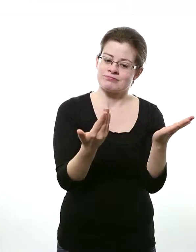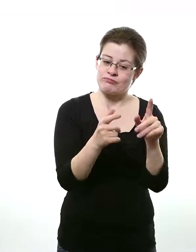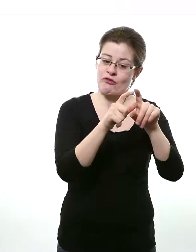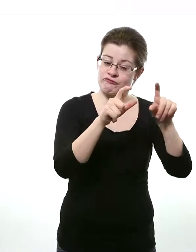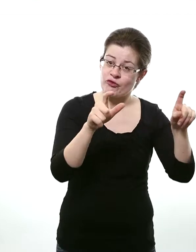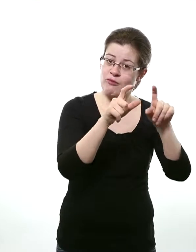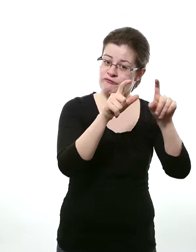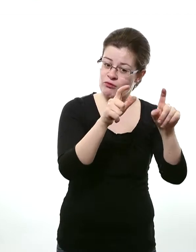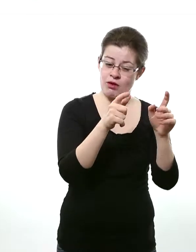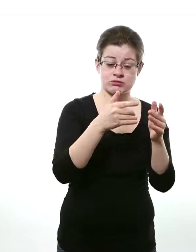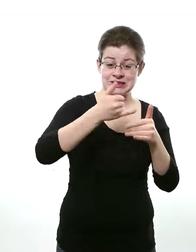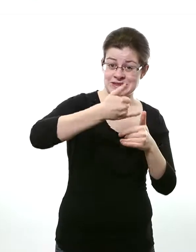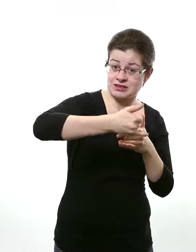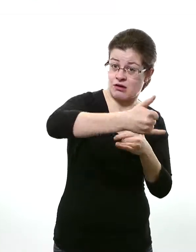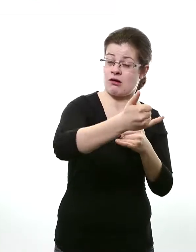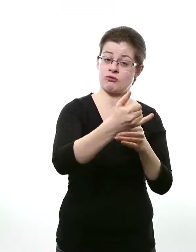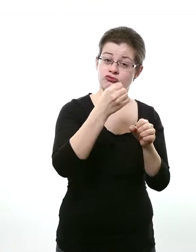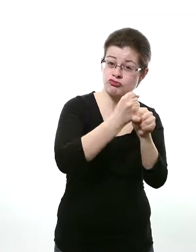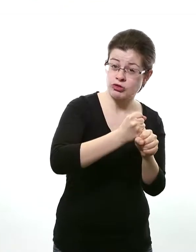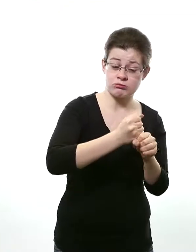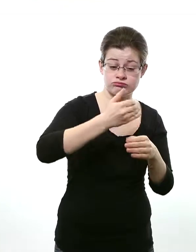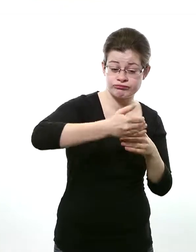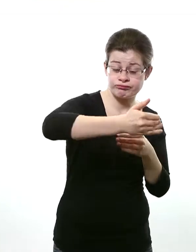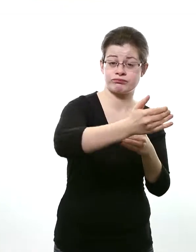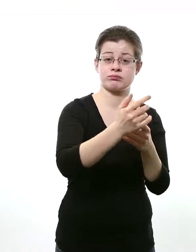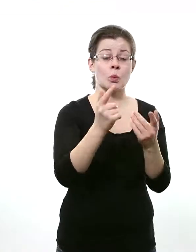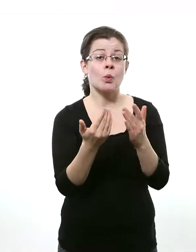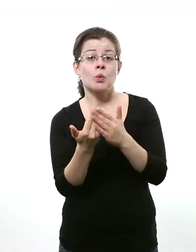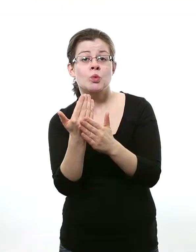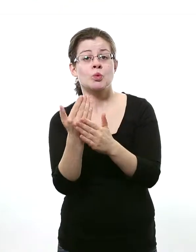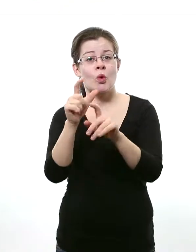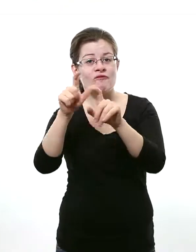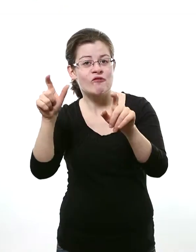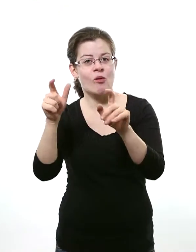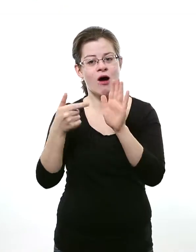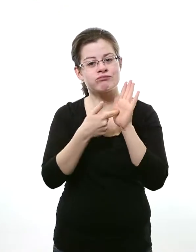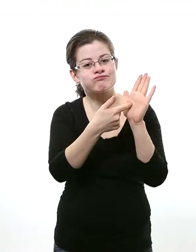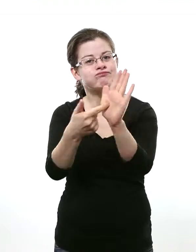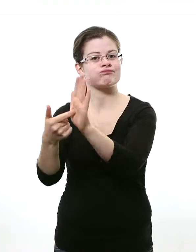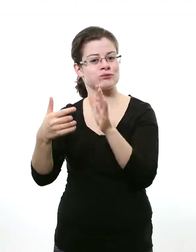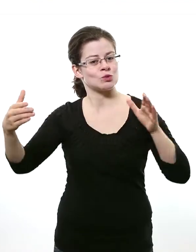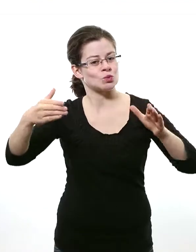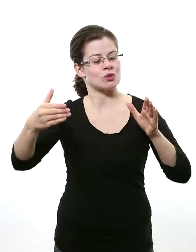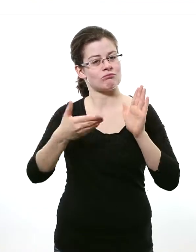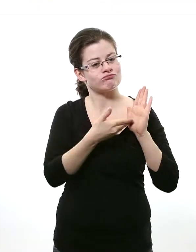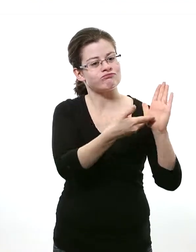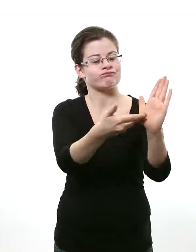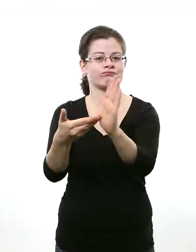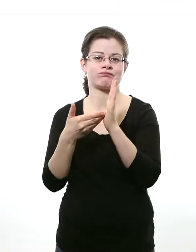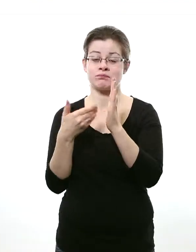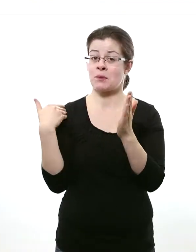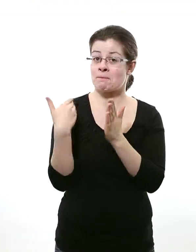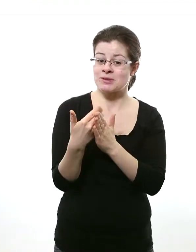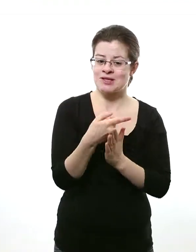von Anfang an dabei waren, aber auch immer wieder neue Firmen angelockt werden, sich hier gemeinsam zu präsentieren. Und keiner hat es